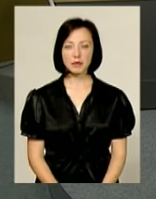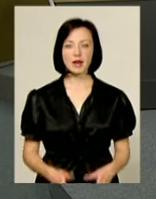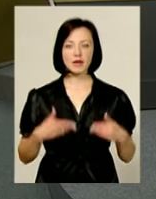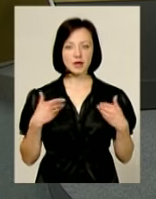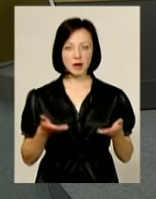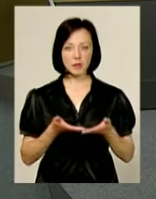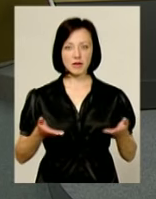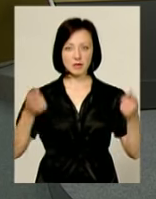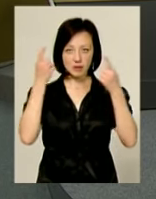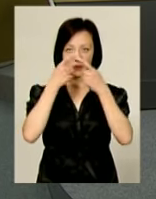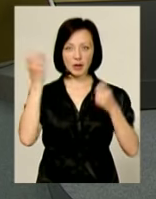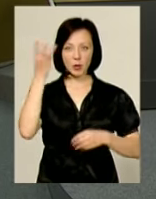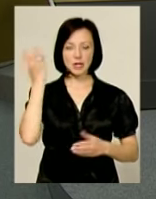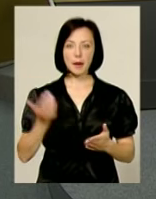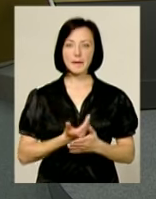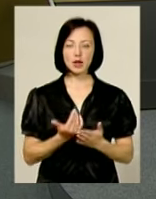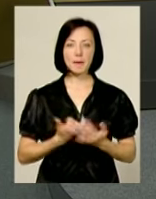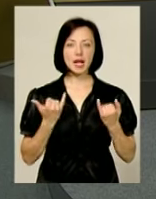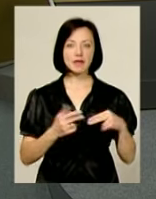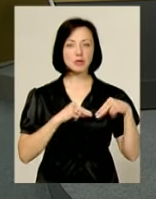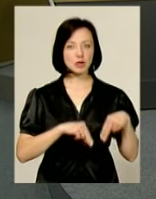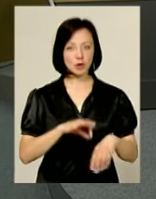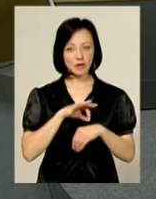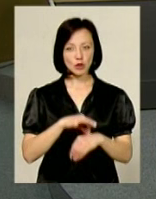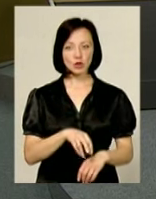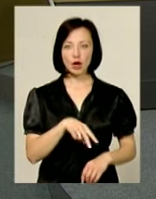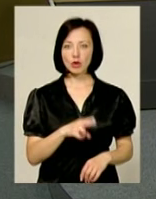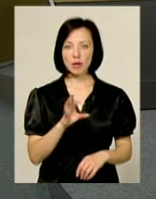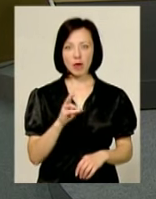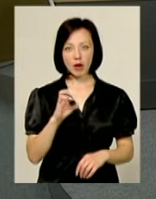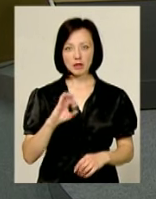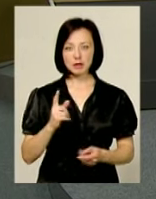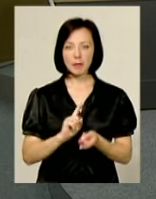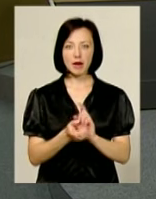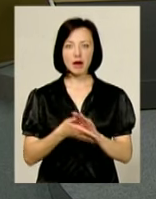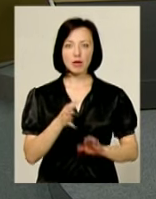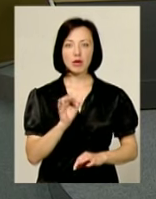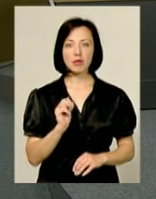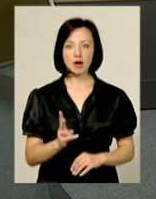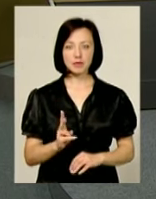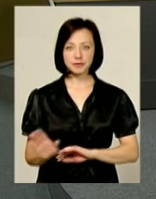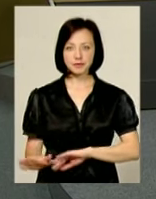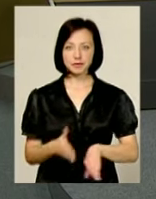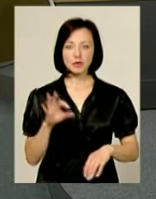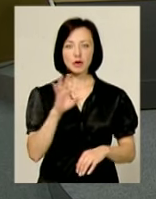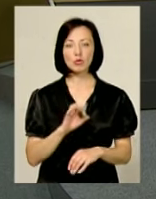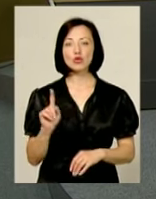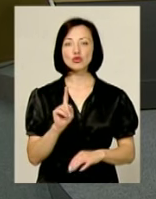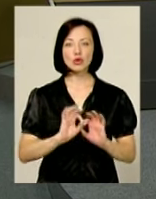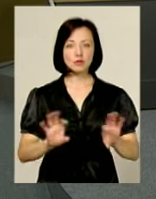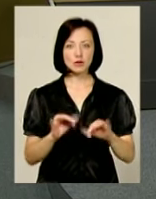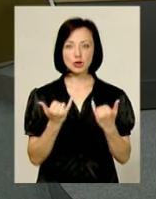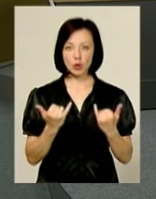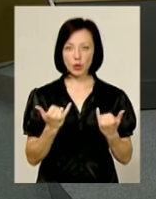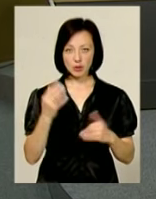Вітаємо вас в ефірі «Подійська панорама». У студії для вас працює Людмила Покастя із сурдоперекладом Ольга Рибак. Про що й тиме мова у